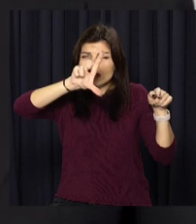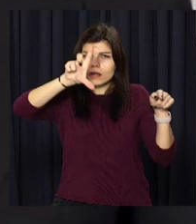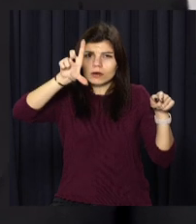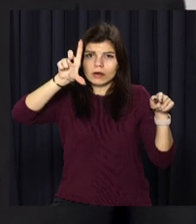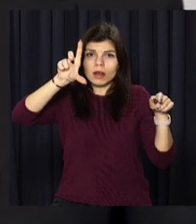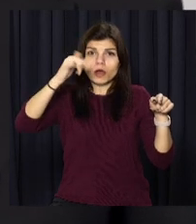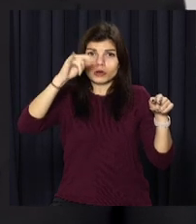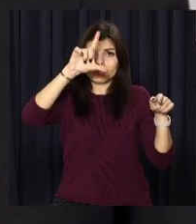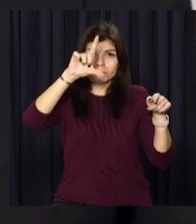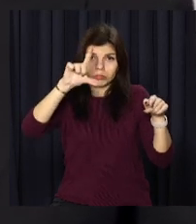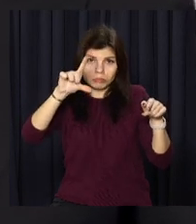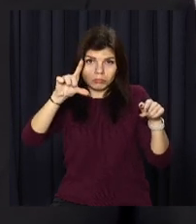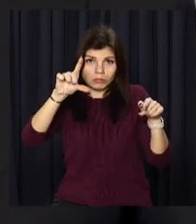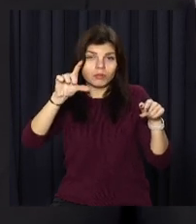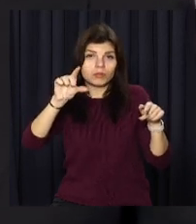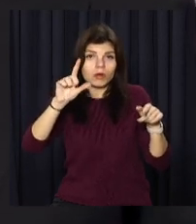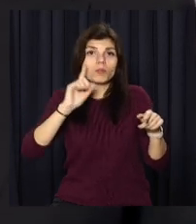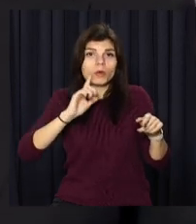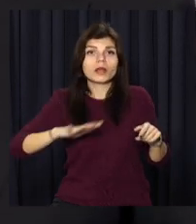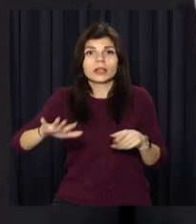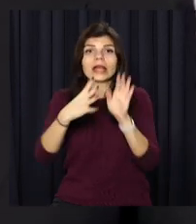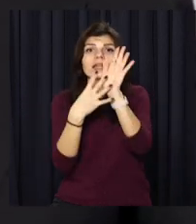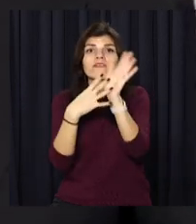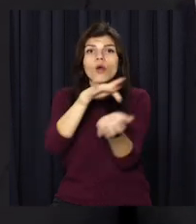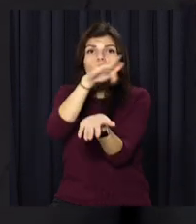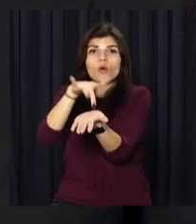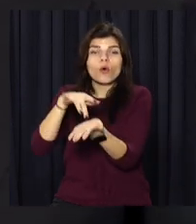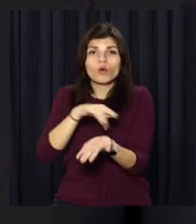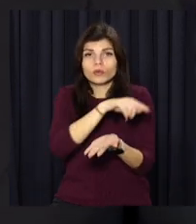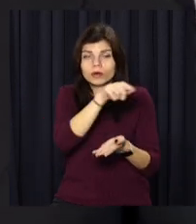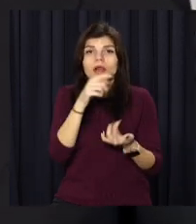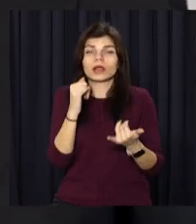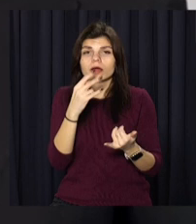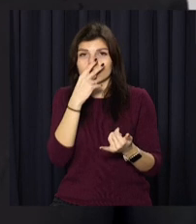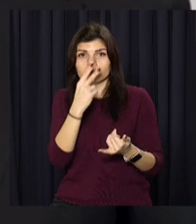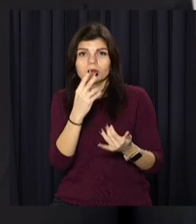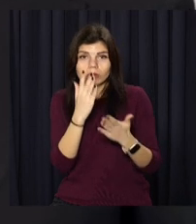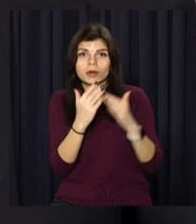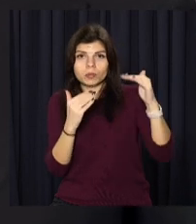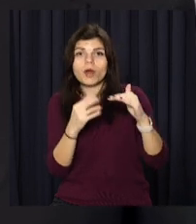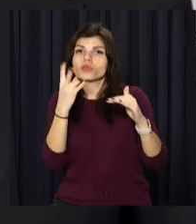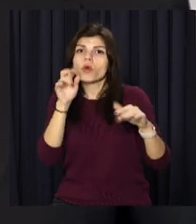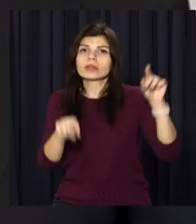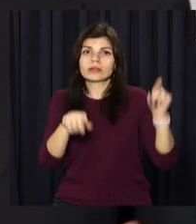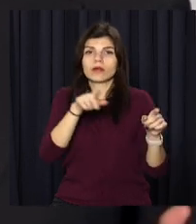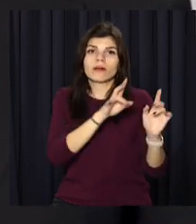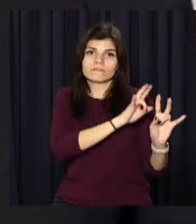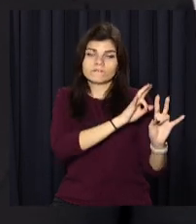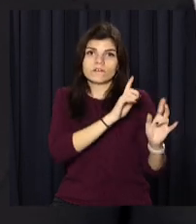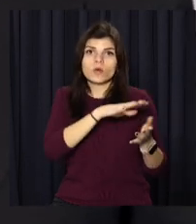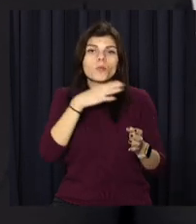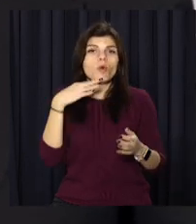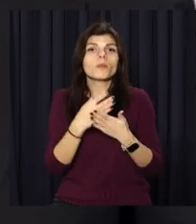кількості нових випадків на території 9 регіонів і найпомітніше зниження показника відмічалось у